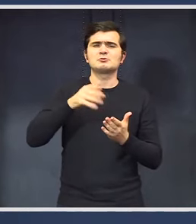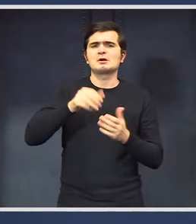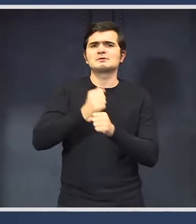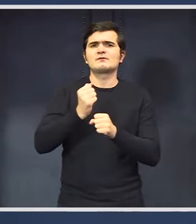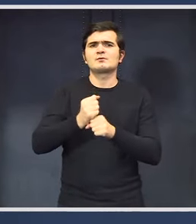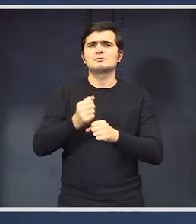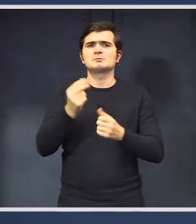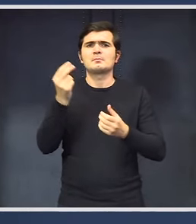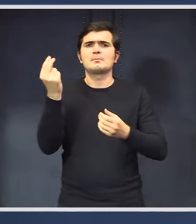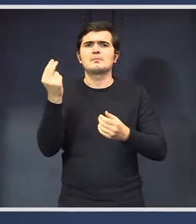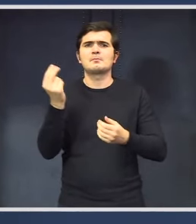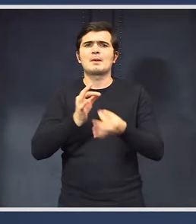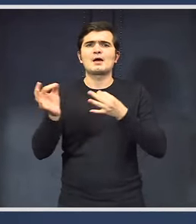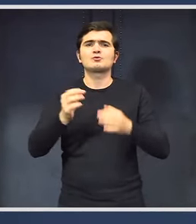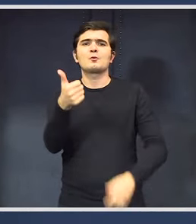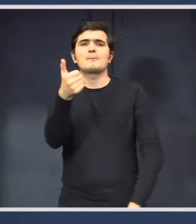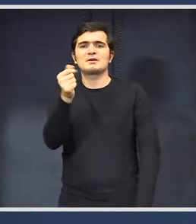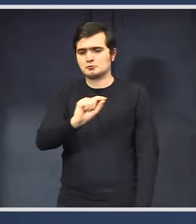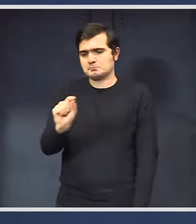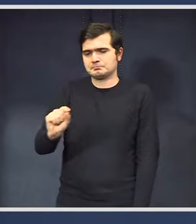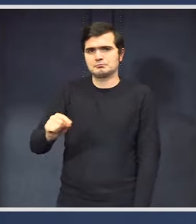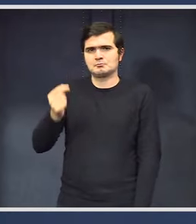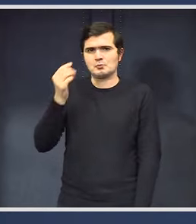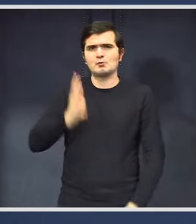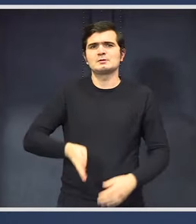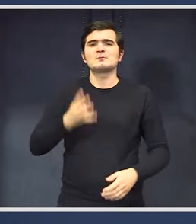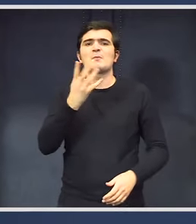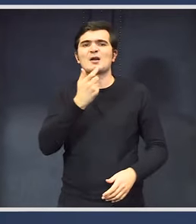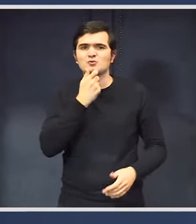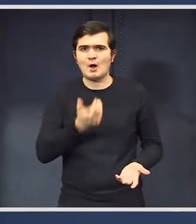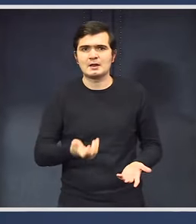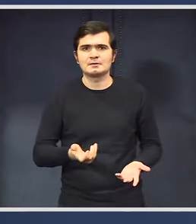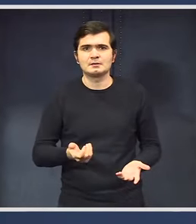și care, bineînțeles, nu sunt tăiate, dar sunt